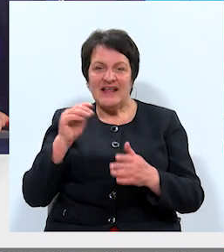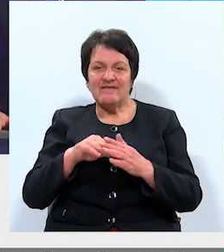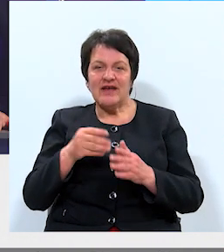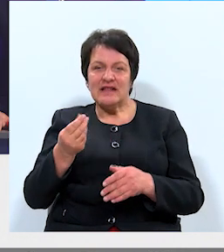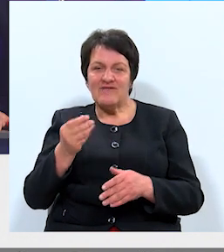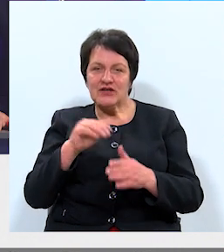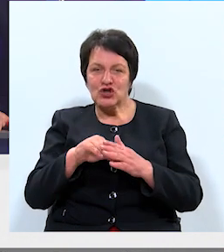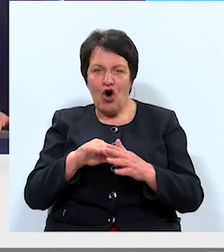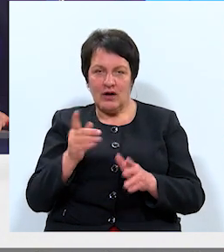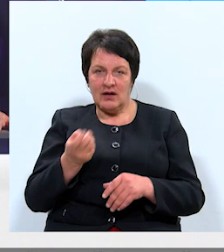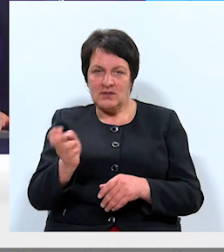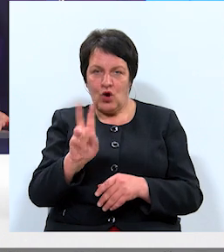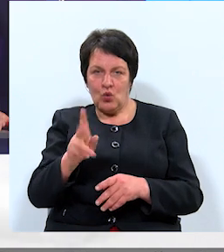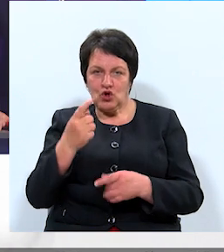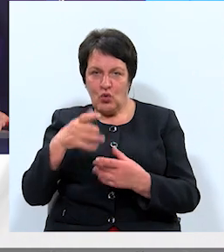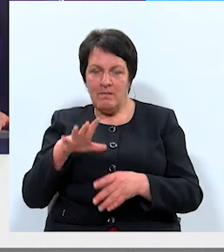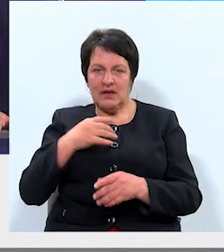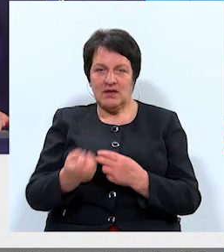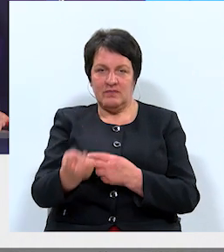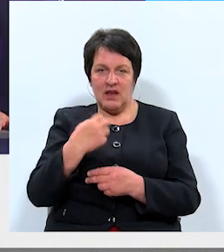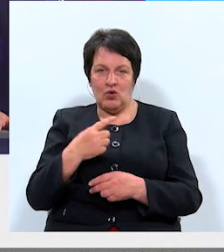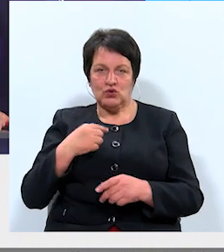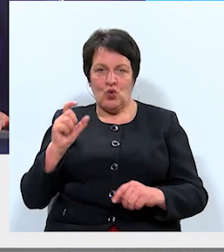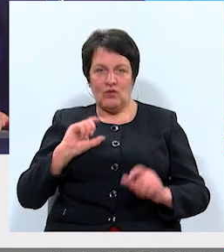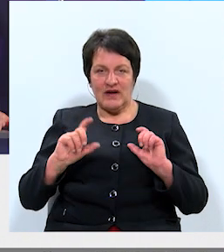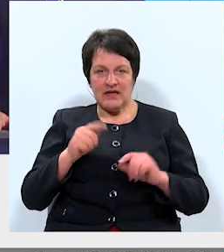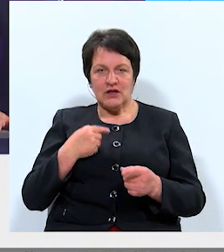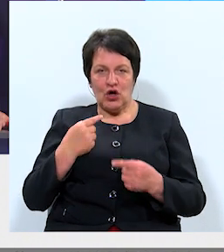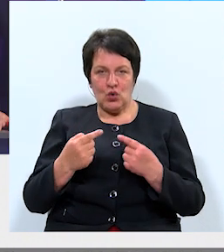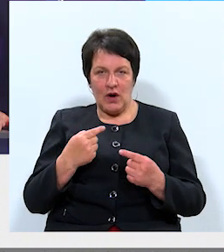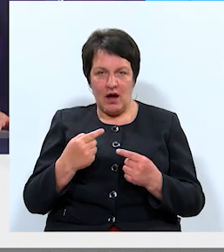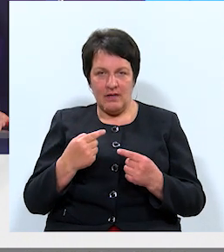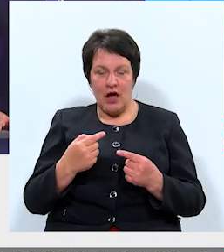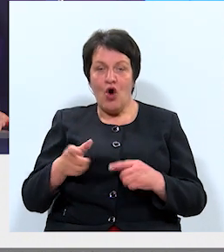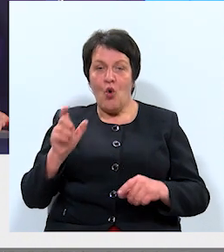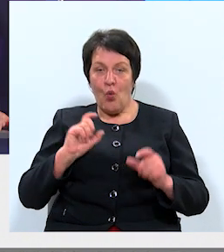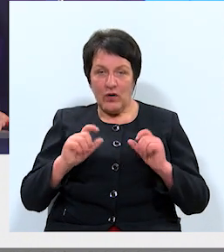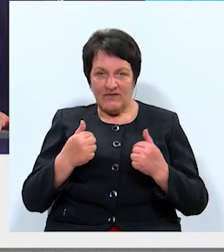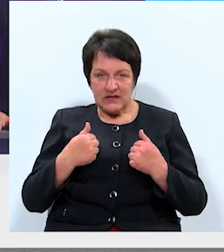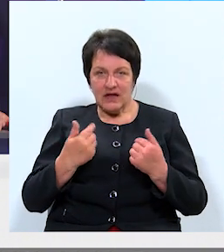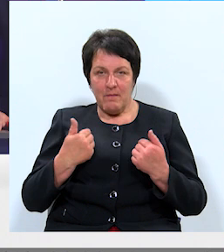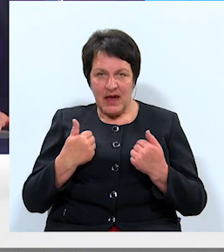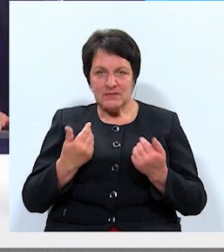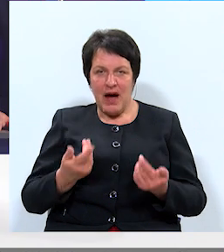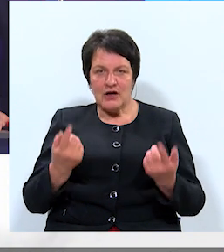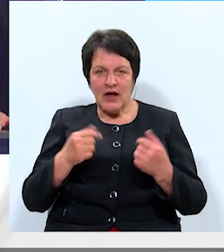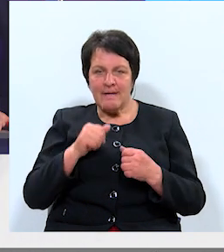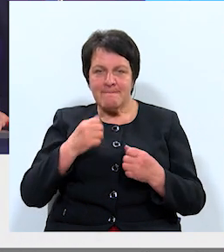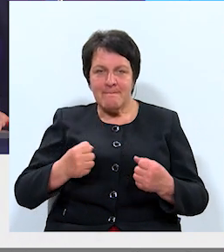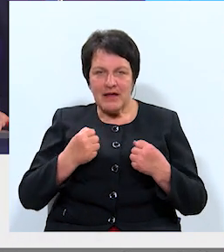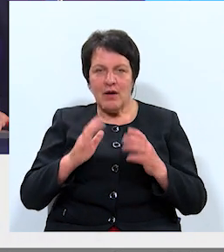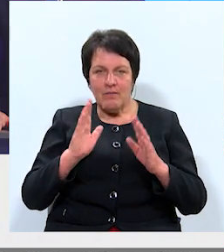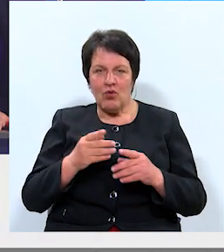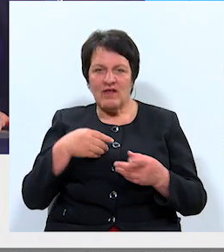viņi pēc tam ļoti bieži nāk arī pie mūsu universitāte runā. Universitāte mēs pašlaik maksimāli mēģinām būt